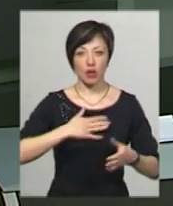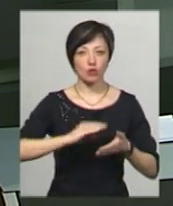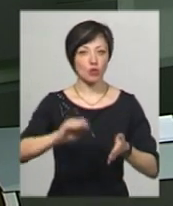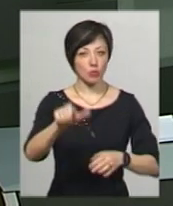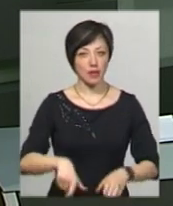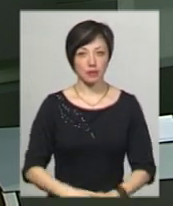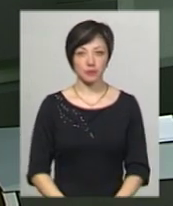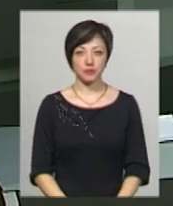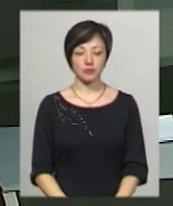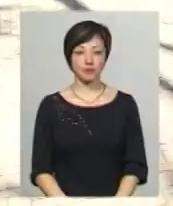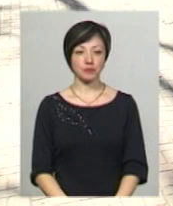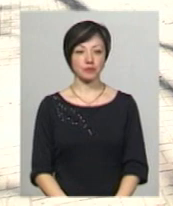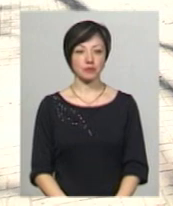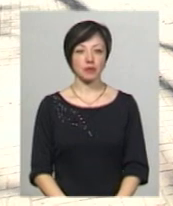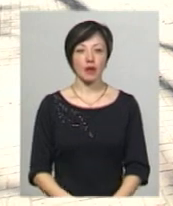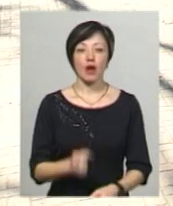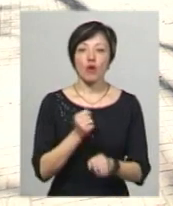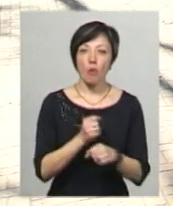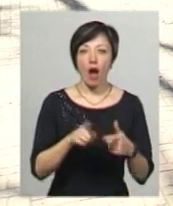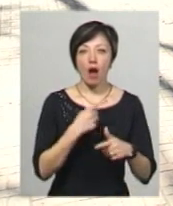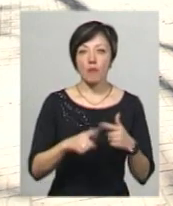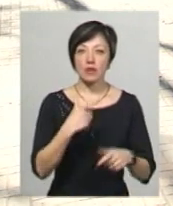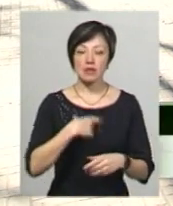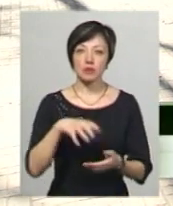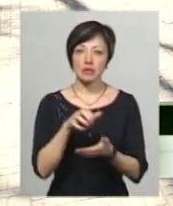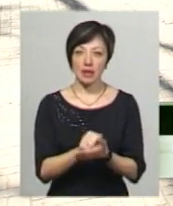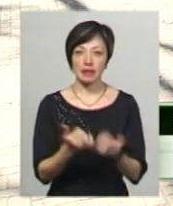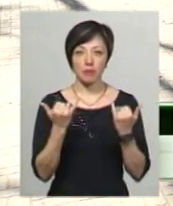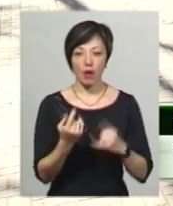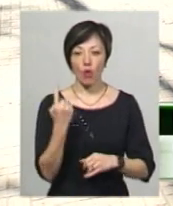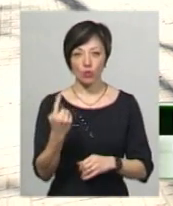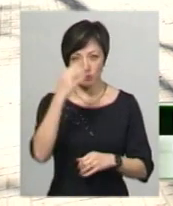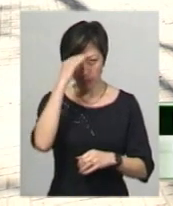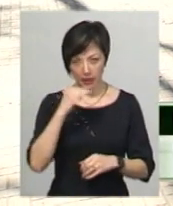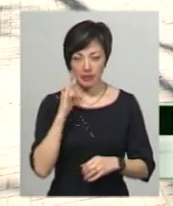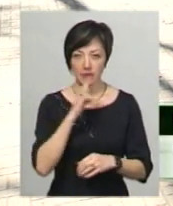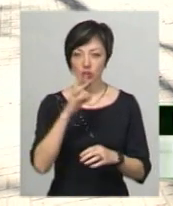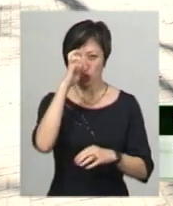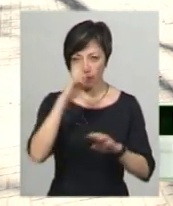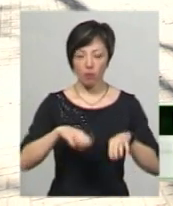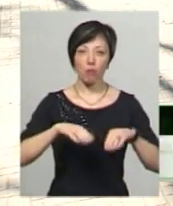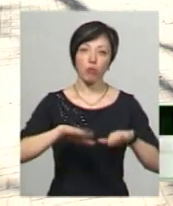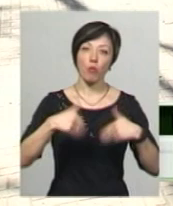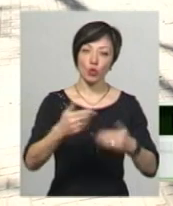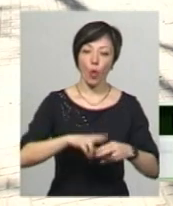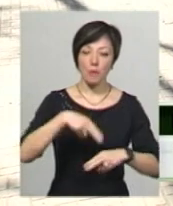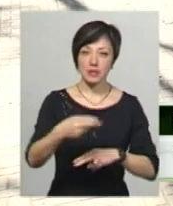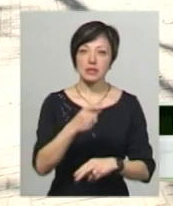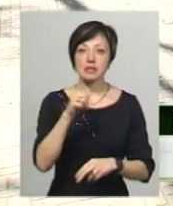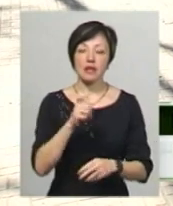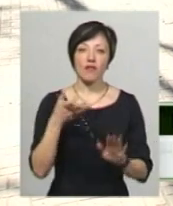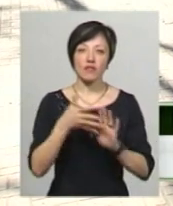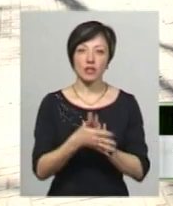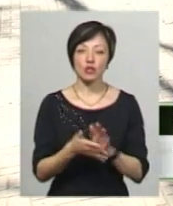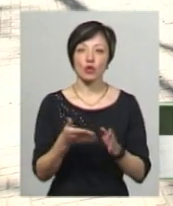Вікторія Зелінська. Робота або самозайнятість. Тепер одному з батьків держава пропонує компенсацію за витрачені кошти